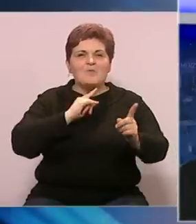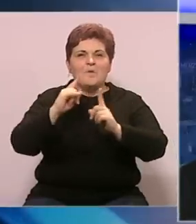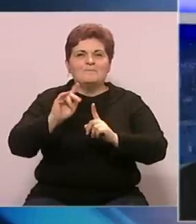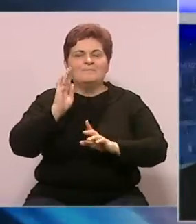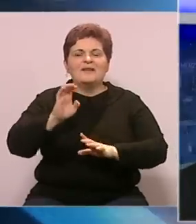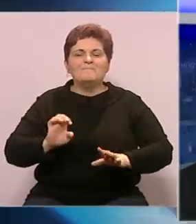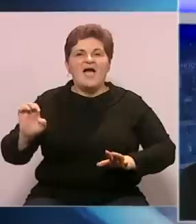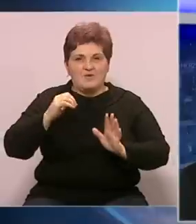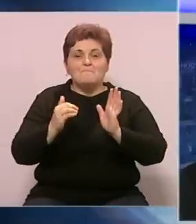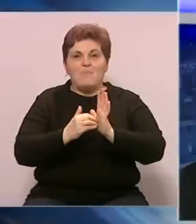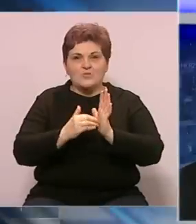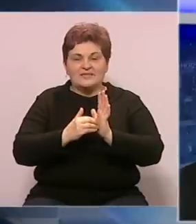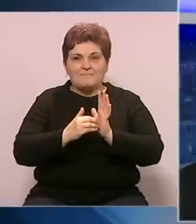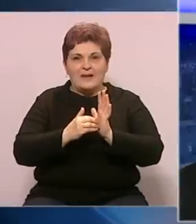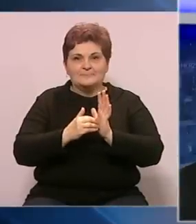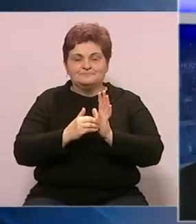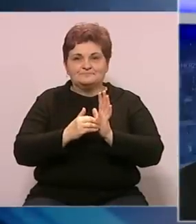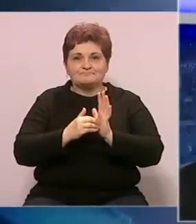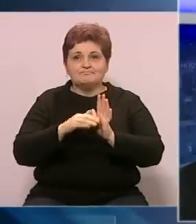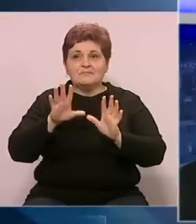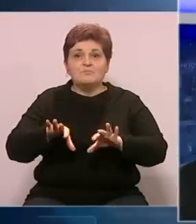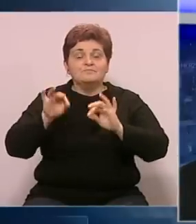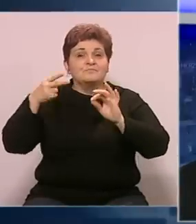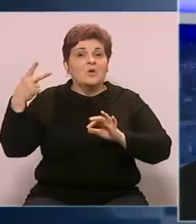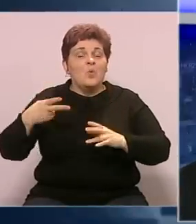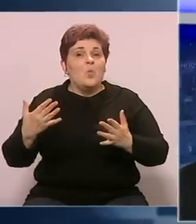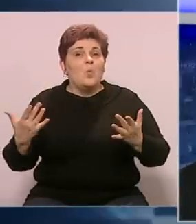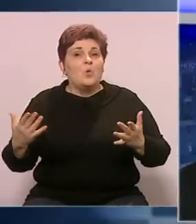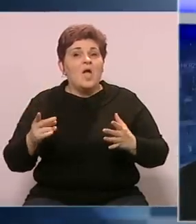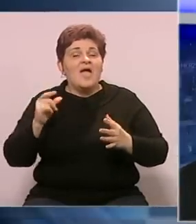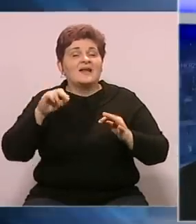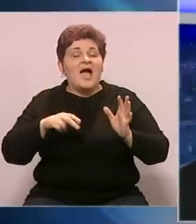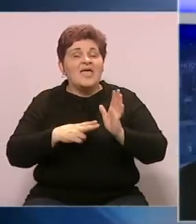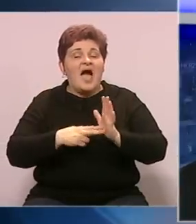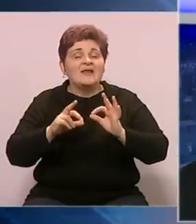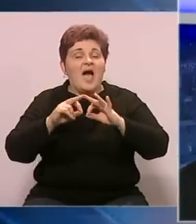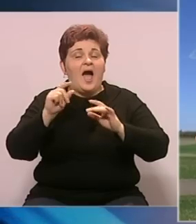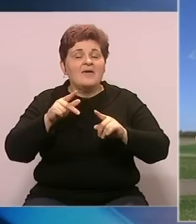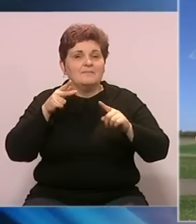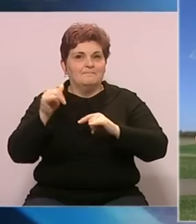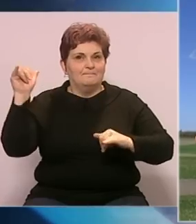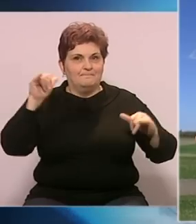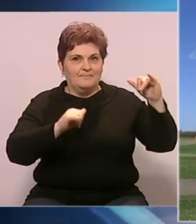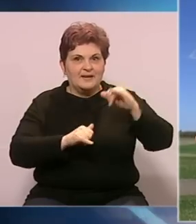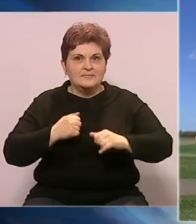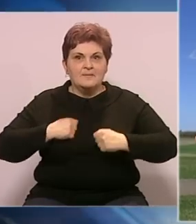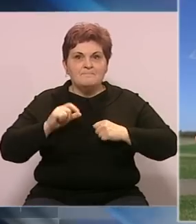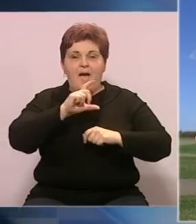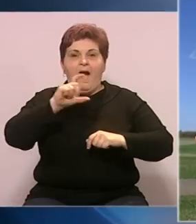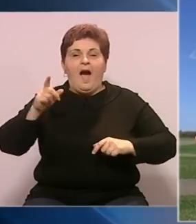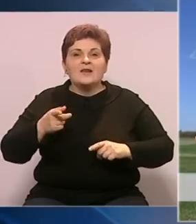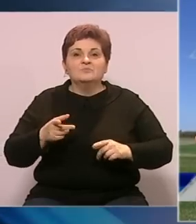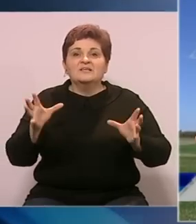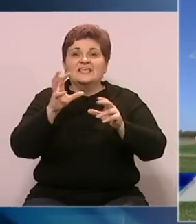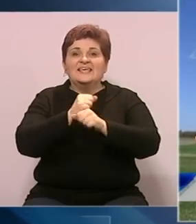je neophodan i mora se naći alternativa ukoliko bi Ryanair prestao da leti. Banja Lučki aerodrom ovu godinu